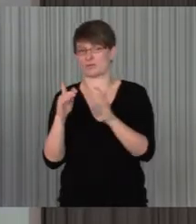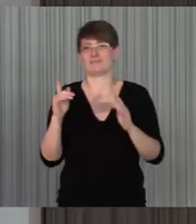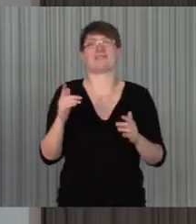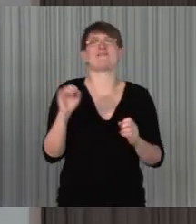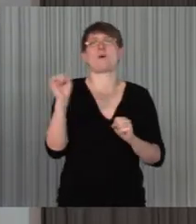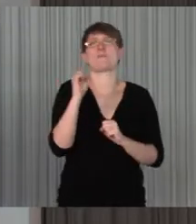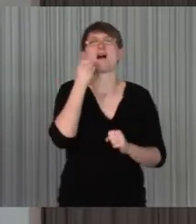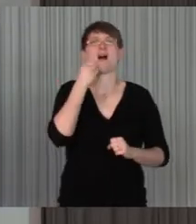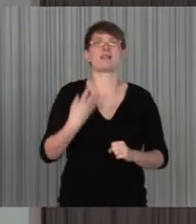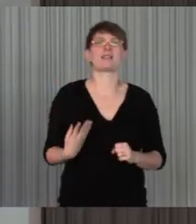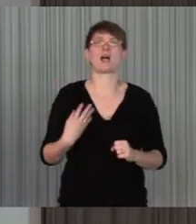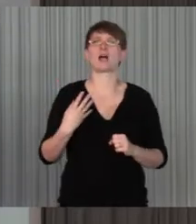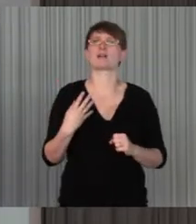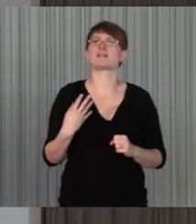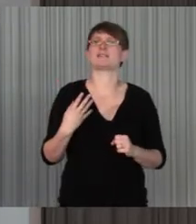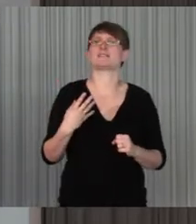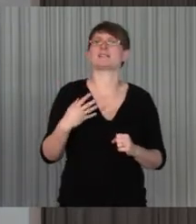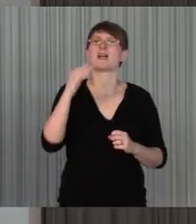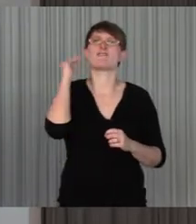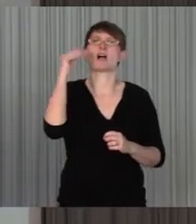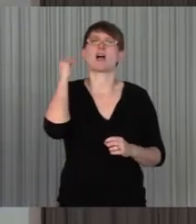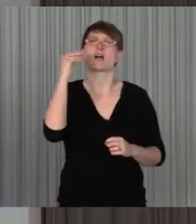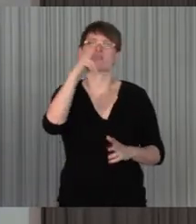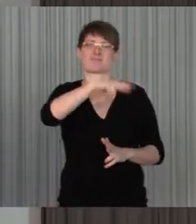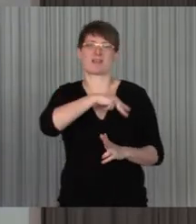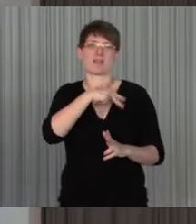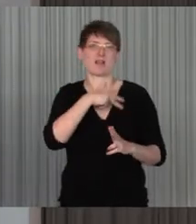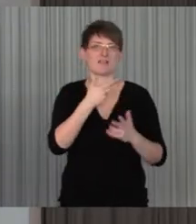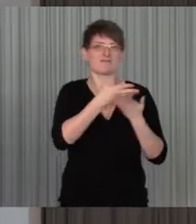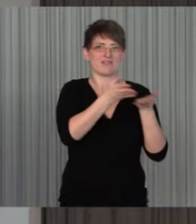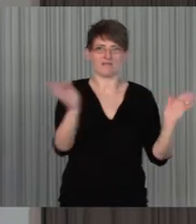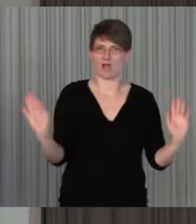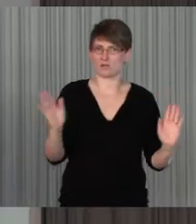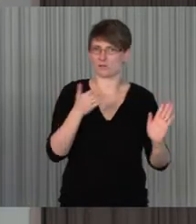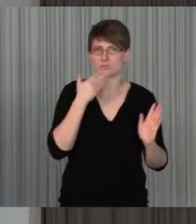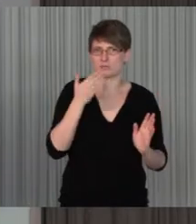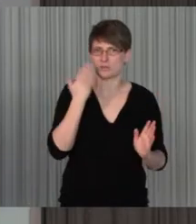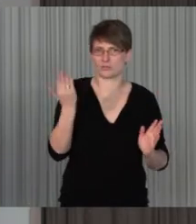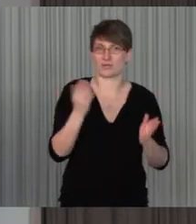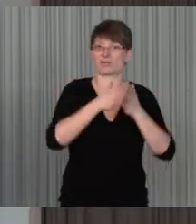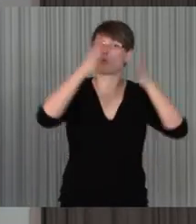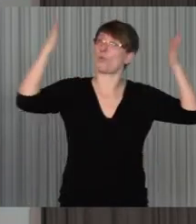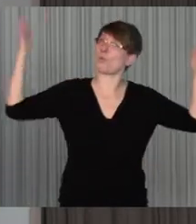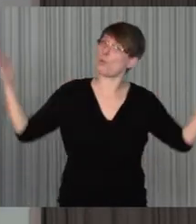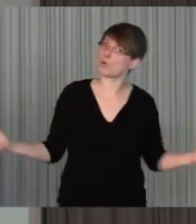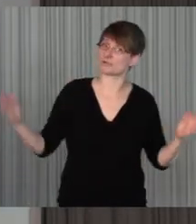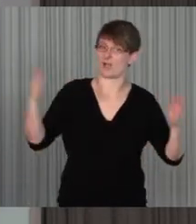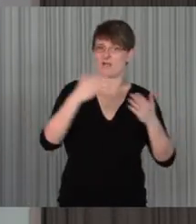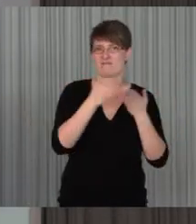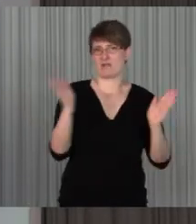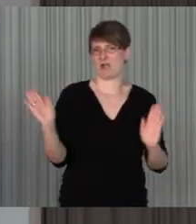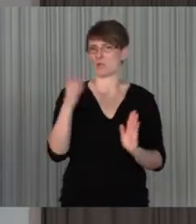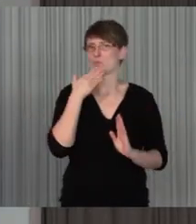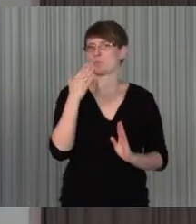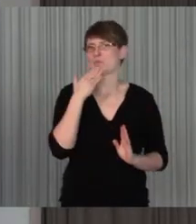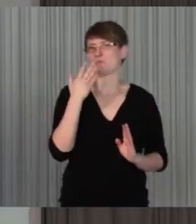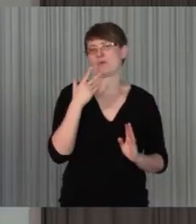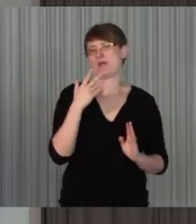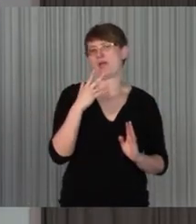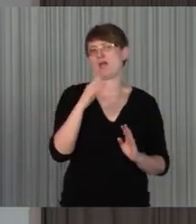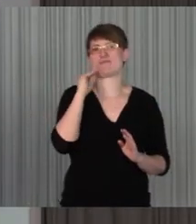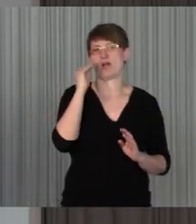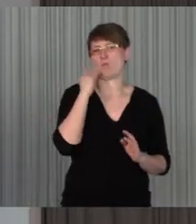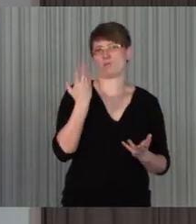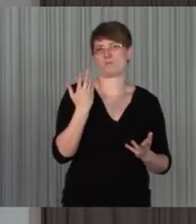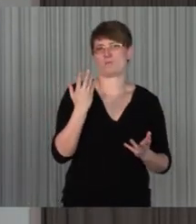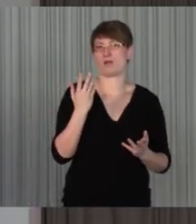tatsächlich im Alter wenig Erfahrung mit realer Vielfalt haben, mit großer Vielfalt haben sozusagen. Das gilt eben auch